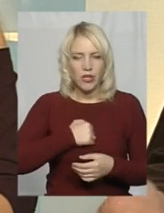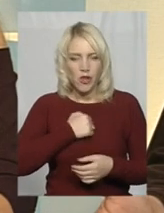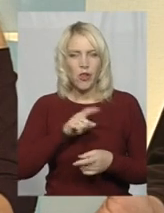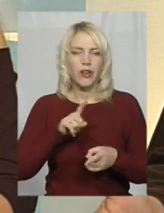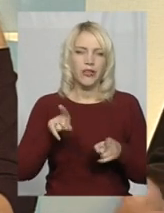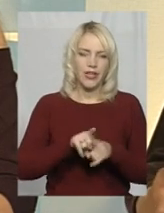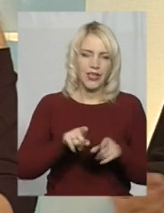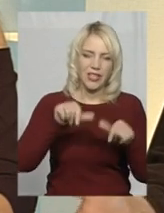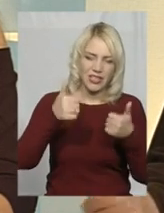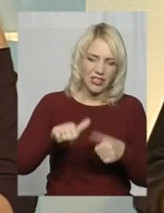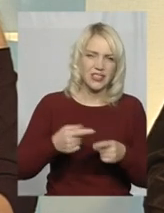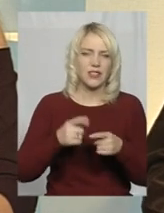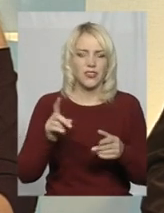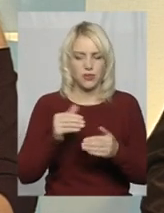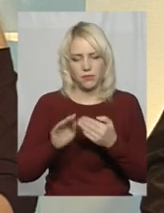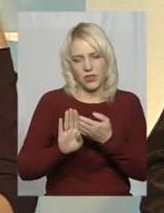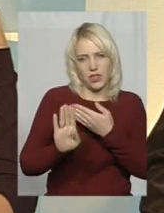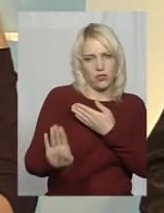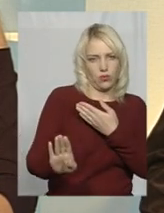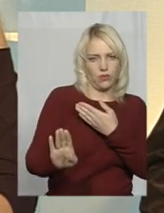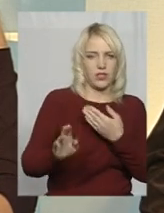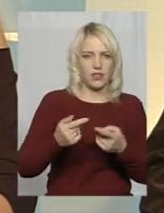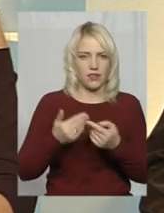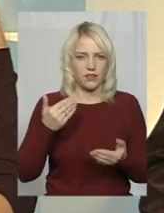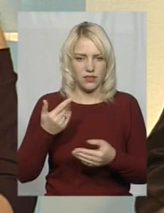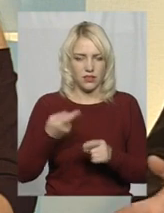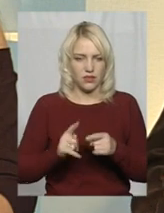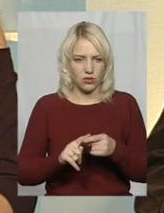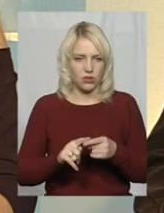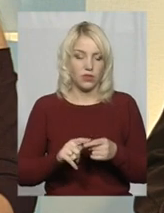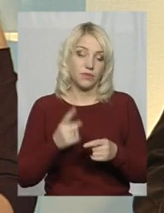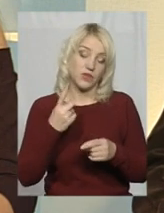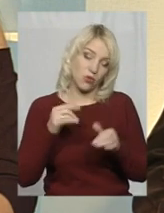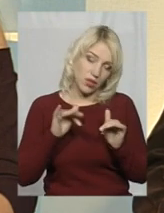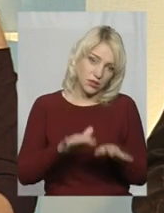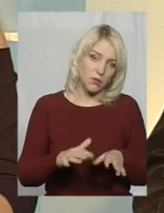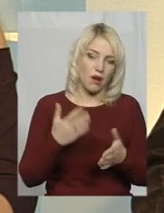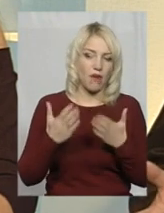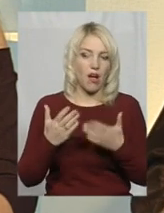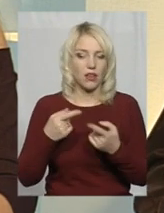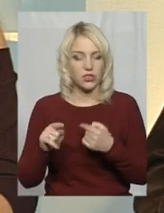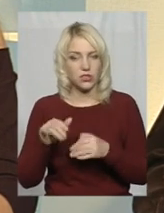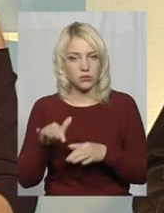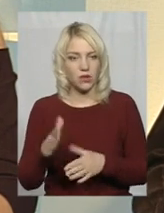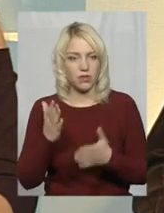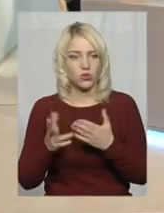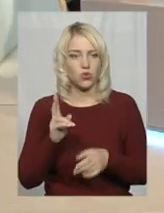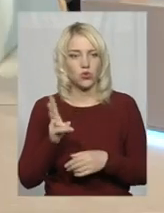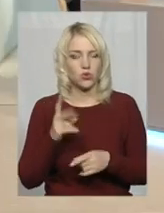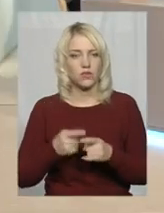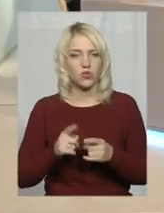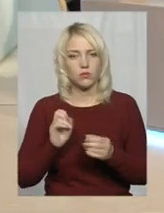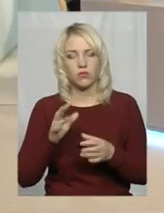дистанціюватися, то це одна справа. Інша справа, якщо хтось в тому, як кажуть,